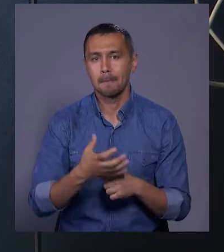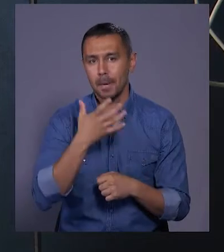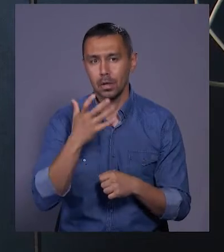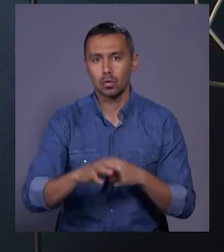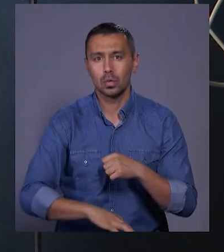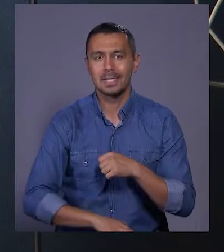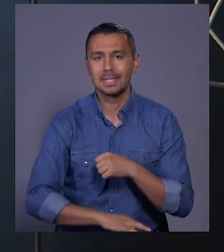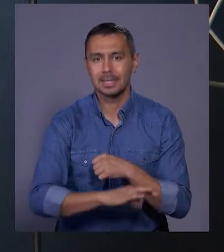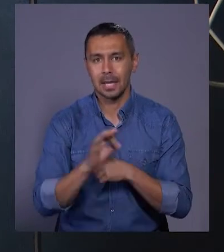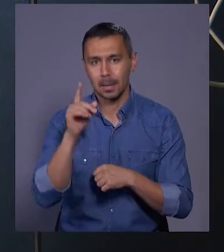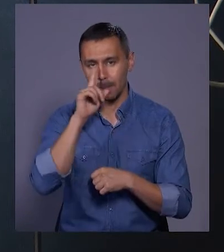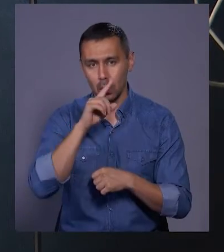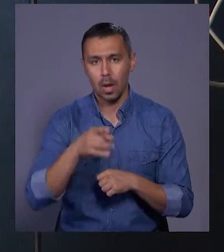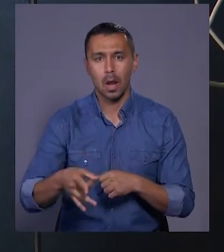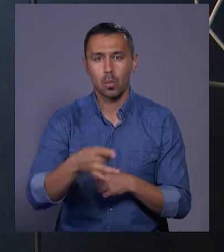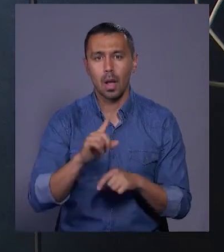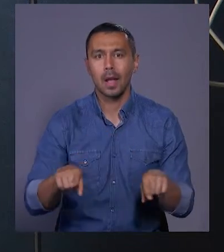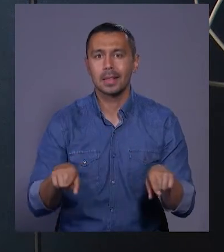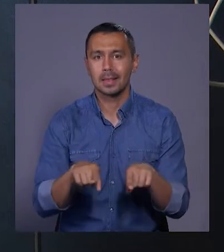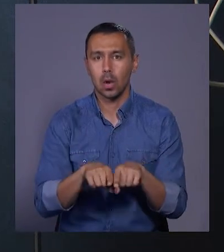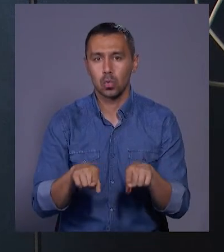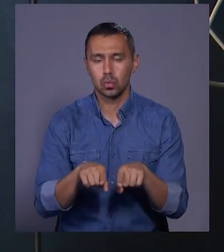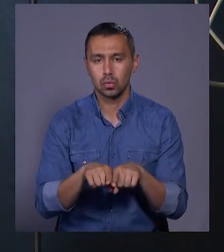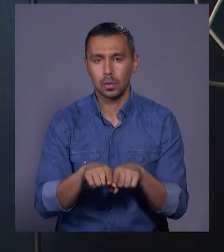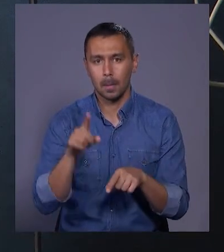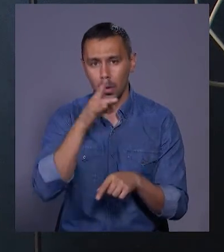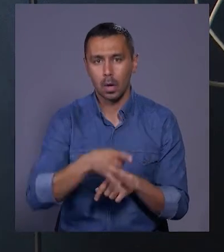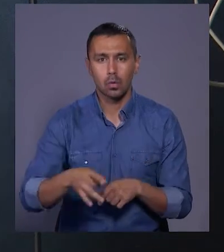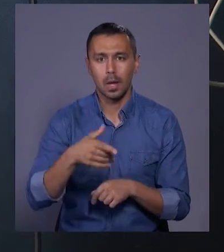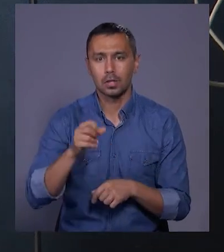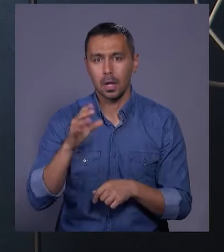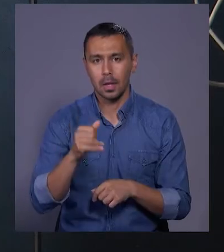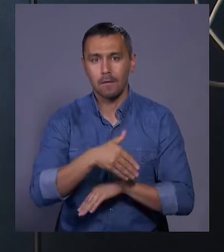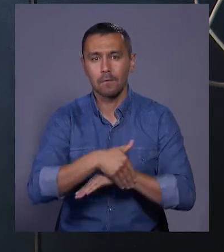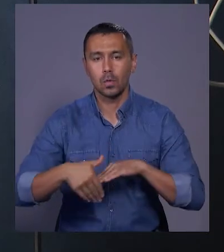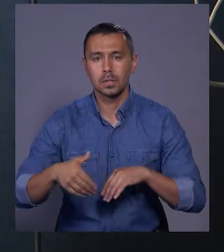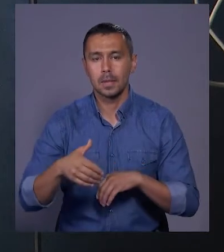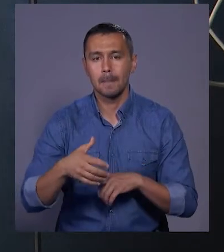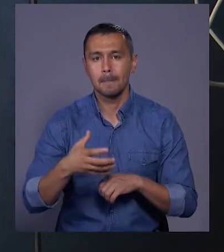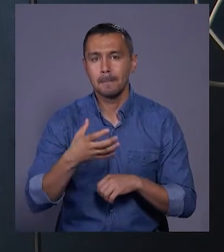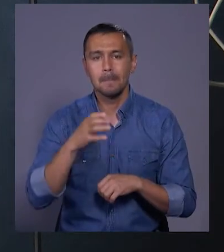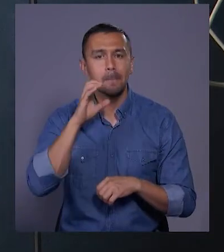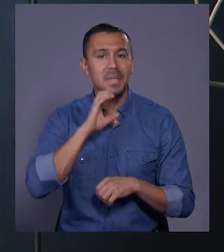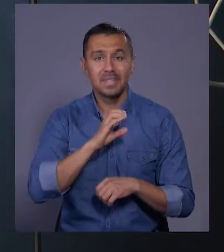мікрорайоні. Також в мікрорайоні Гречани на вулиці Північній